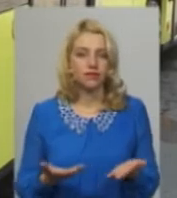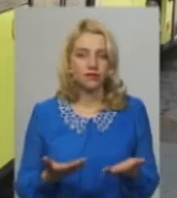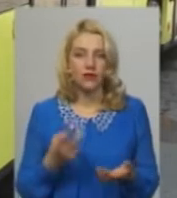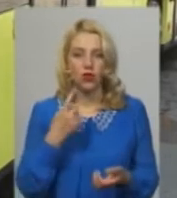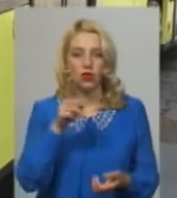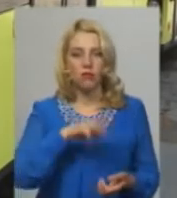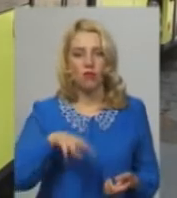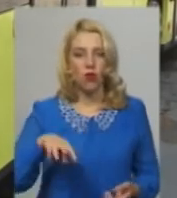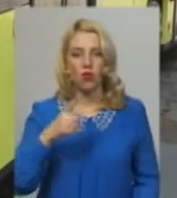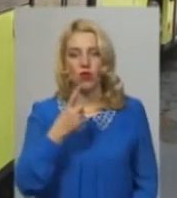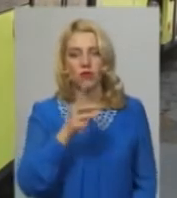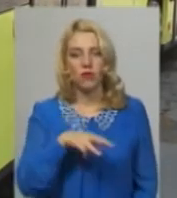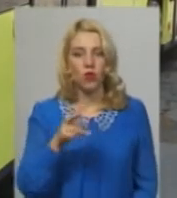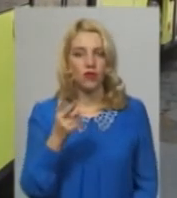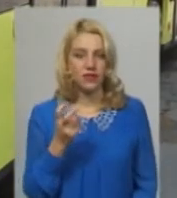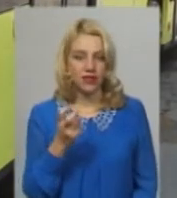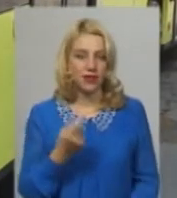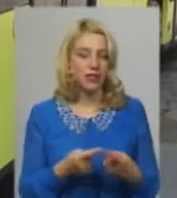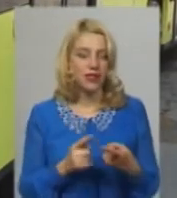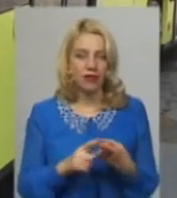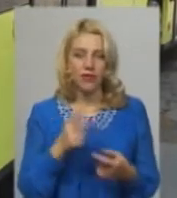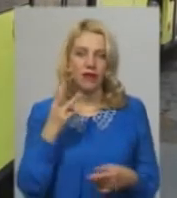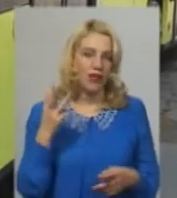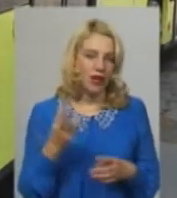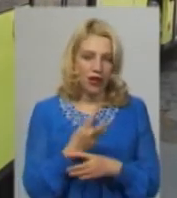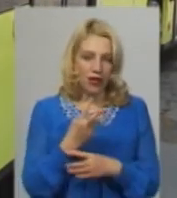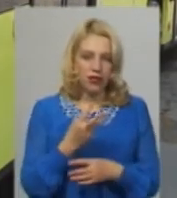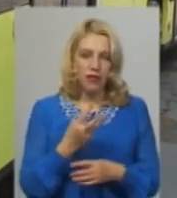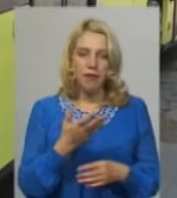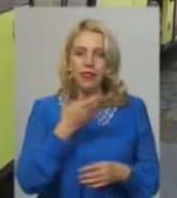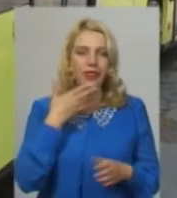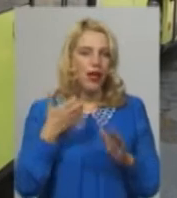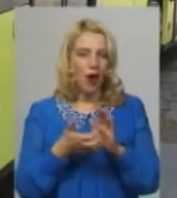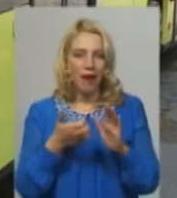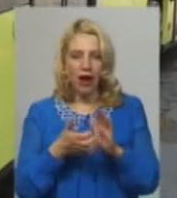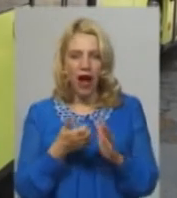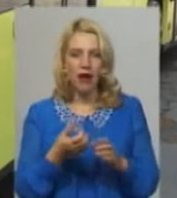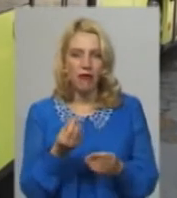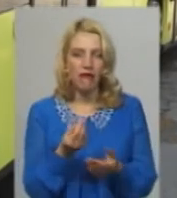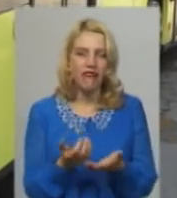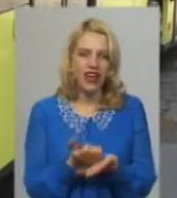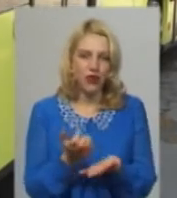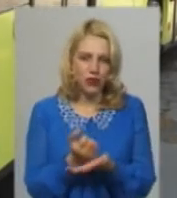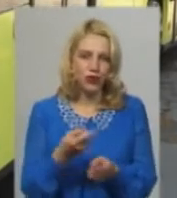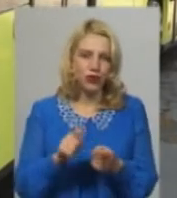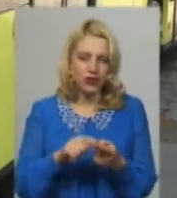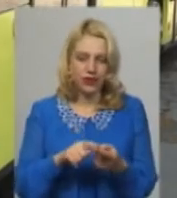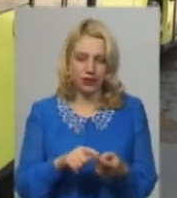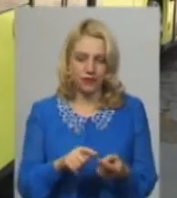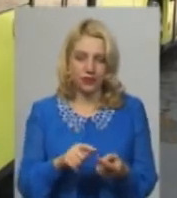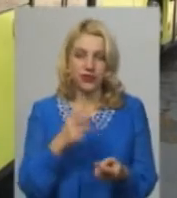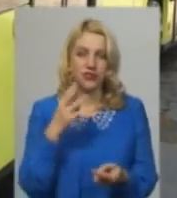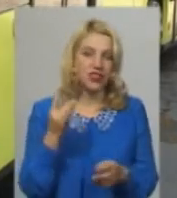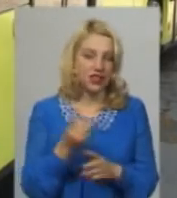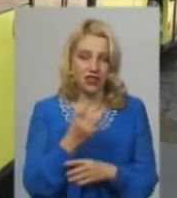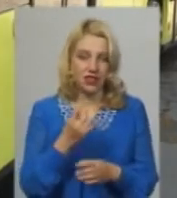мільйон-мільйон двісті. Тобто, практично в три рази ми не добираємо виручку і, відповідно, пропорційно, в три рази